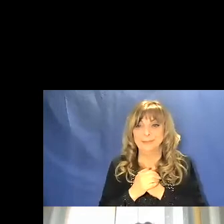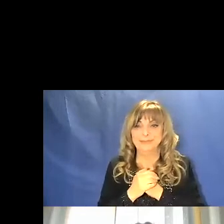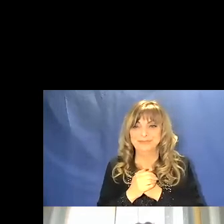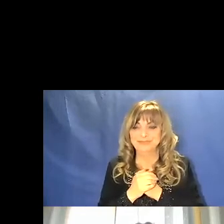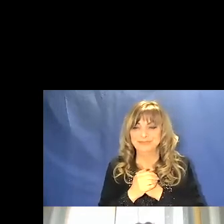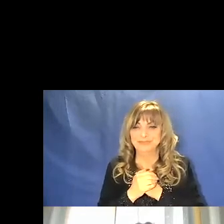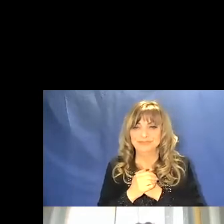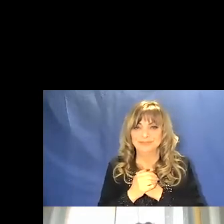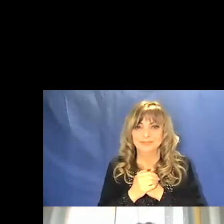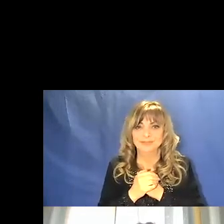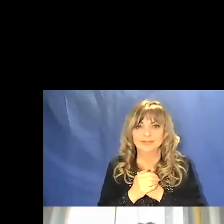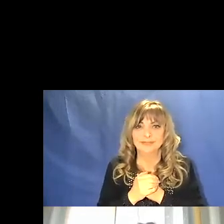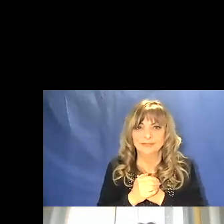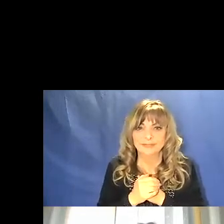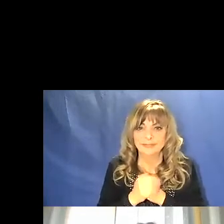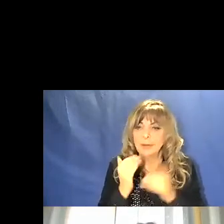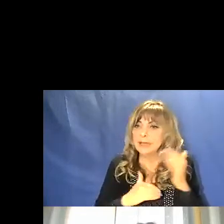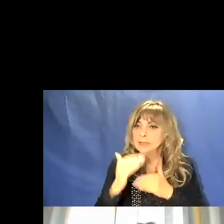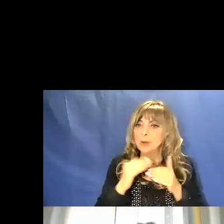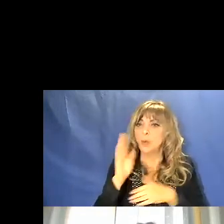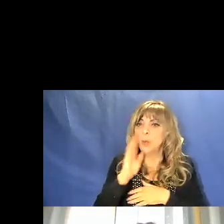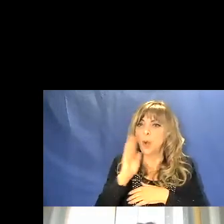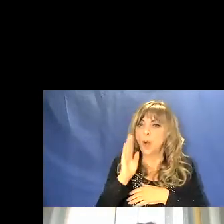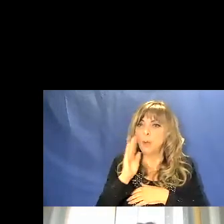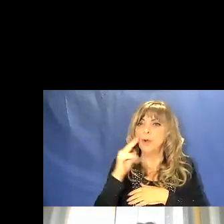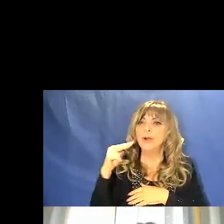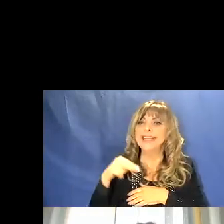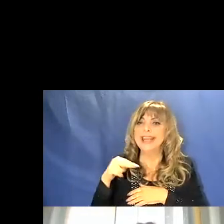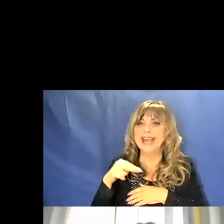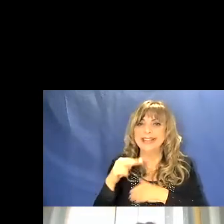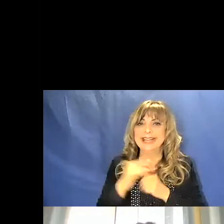ma è soprattutto l'uomo di Neandertal